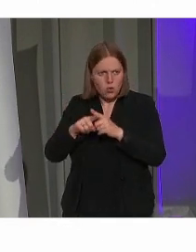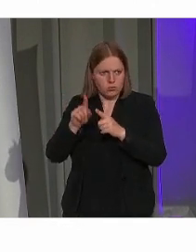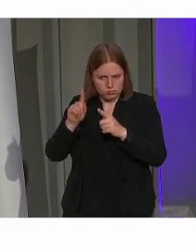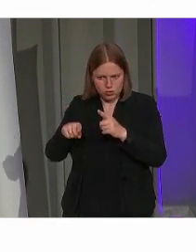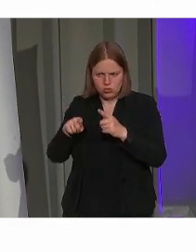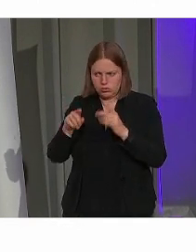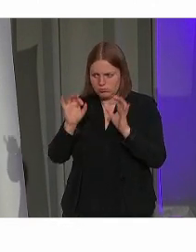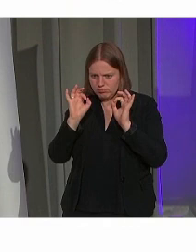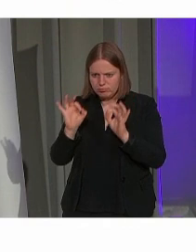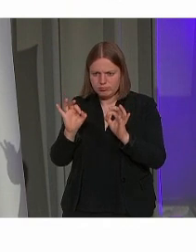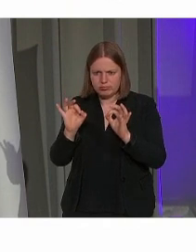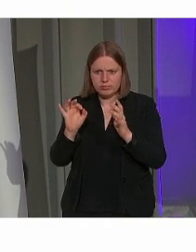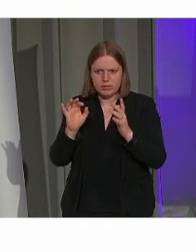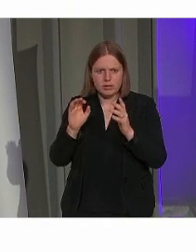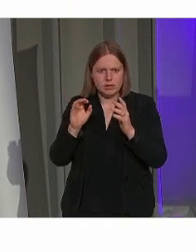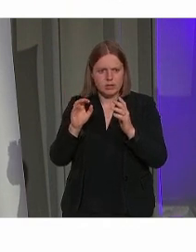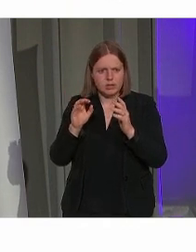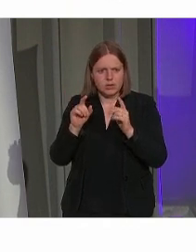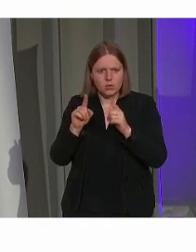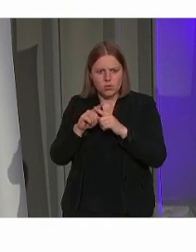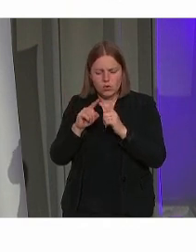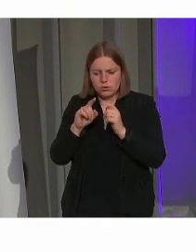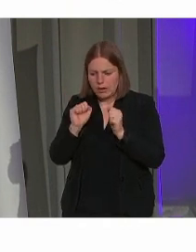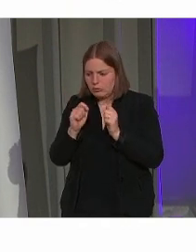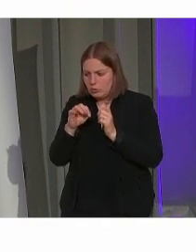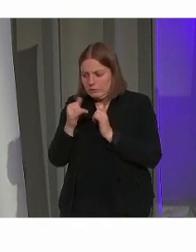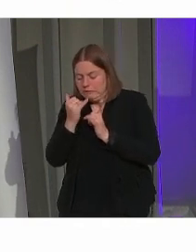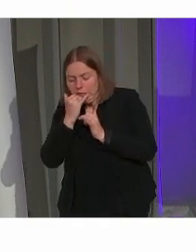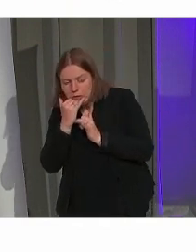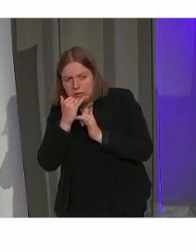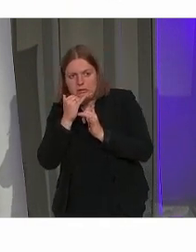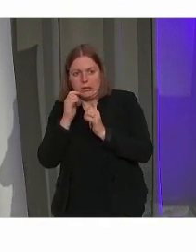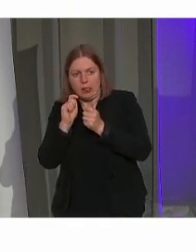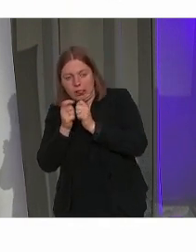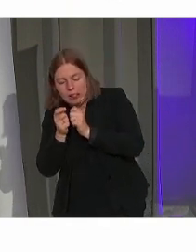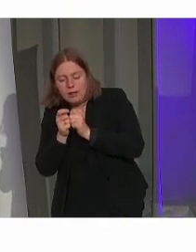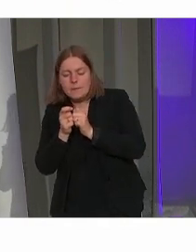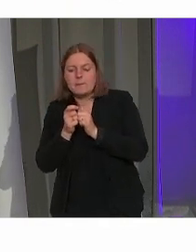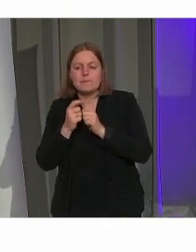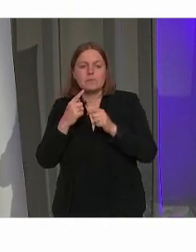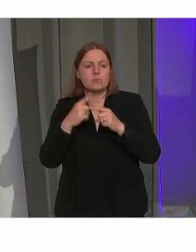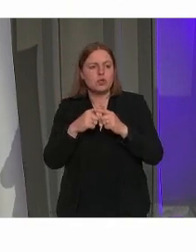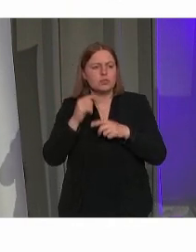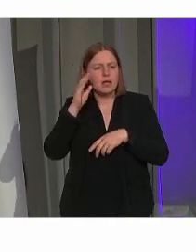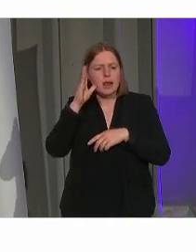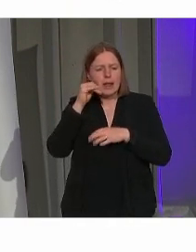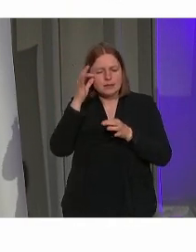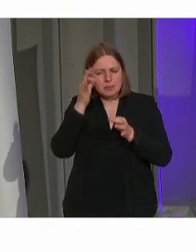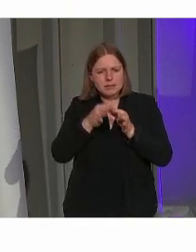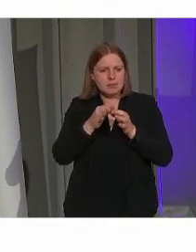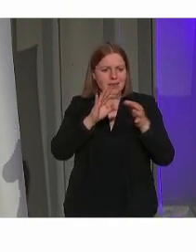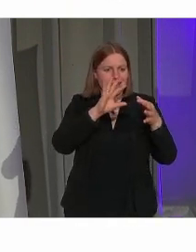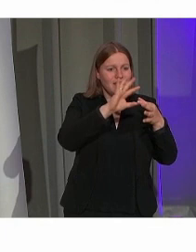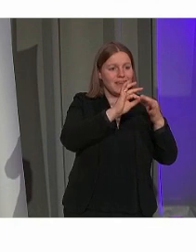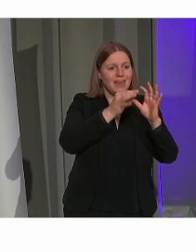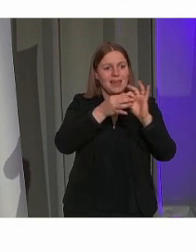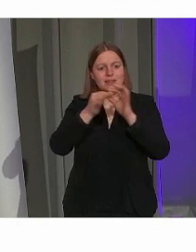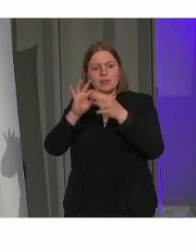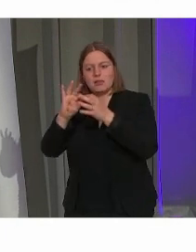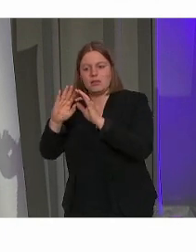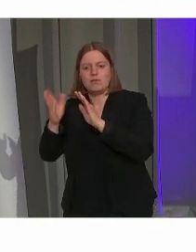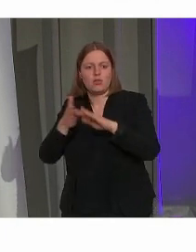dat we marge voor vergissingen laten en zo verder. En dan een laatste die ook al toegelicht is, de keten van toegankelijkheid.